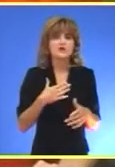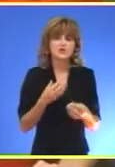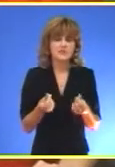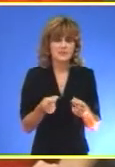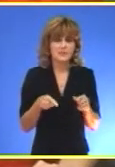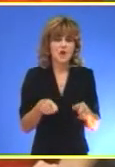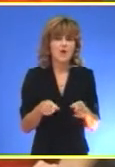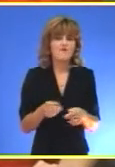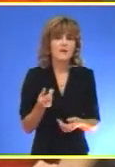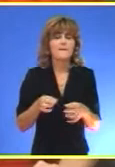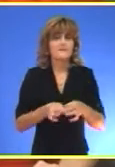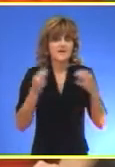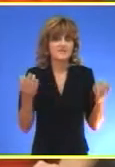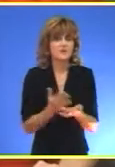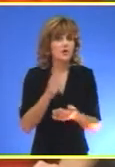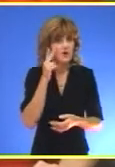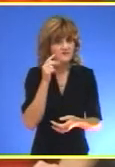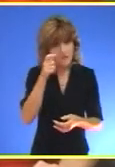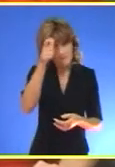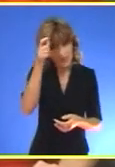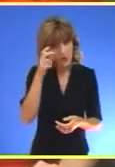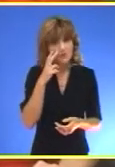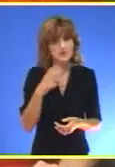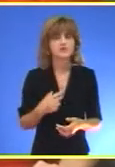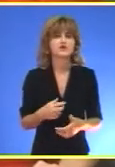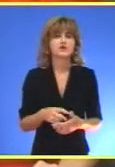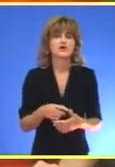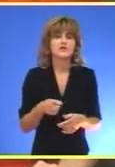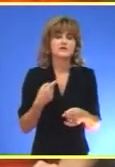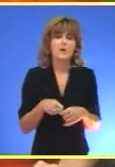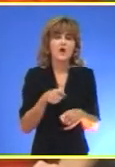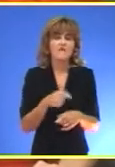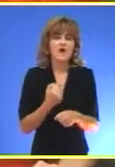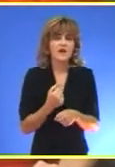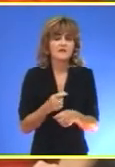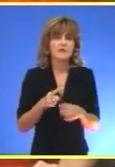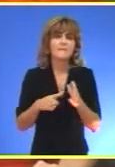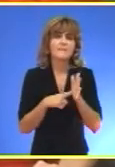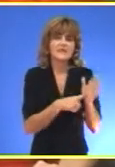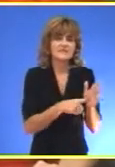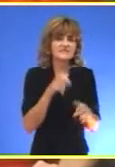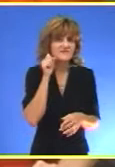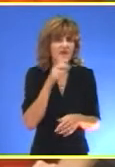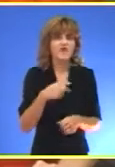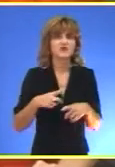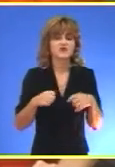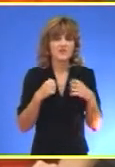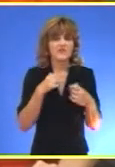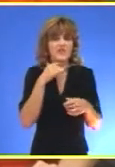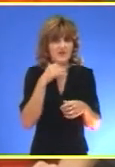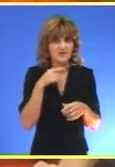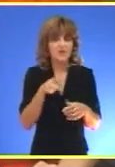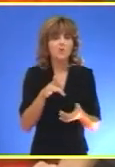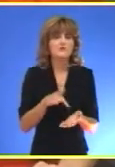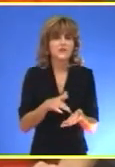ovakve manifestacije Održane još u Novom Sadu, Beogradu i Nišu Cilj akcije bio je prikazivanje Svakodnevnog života jevreja U